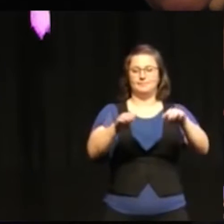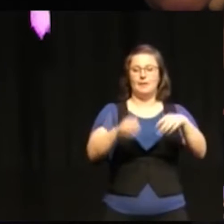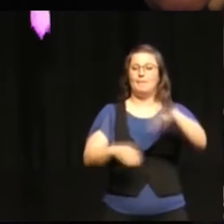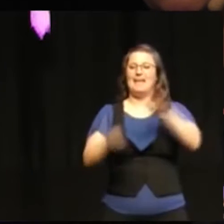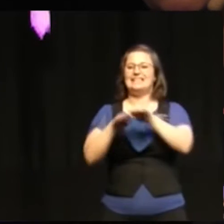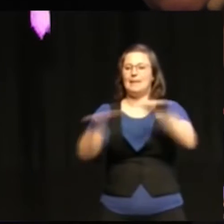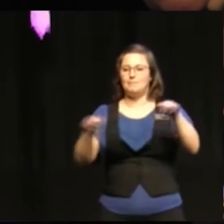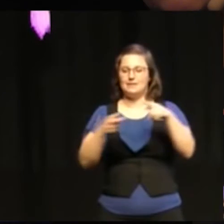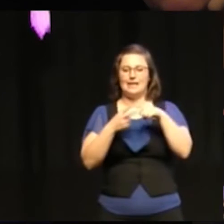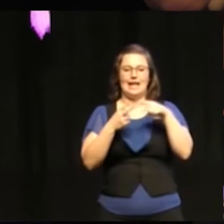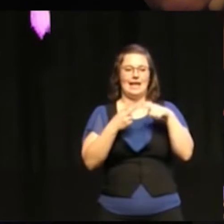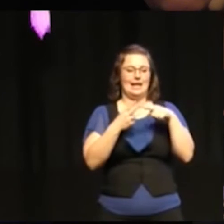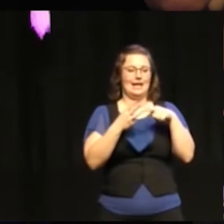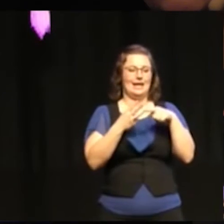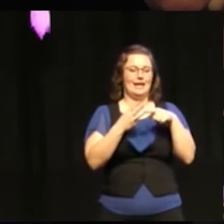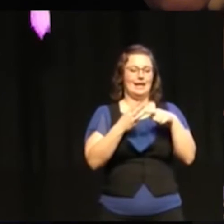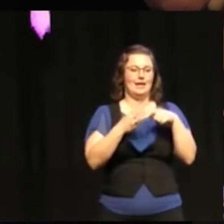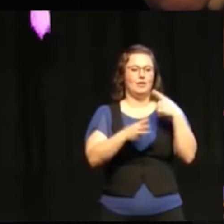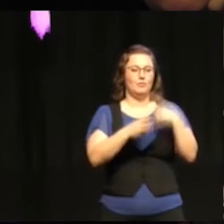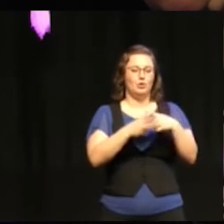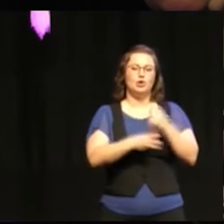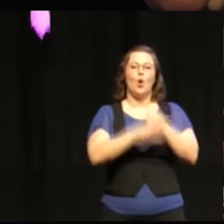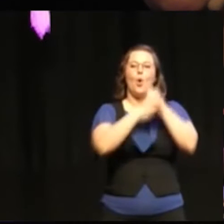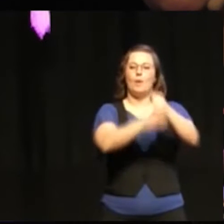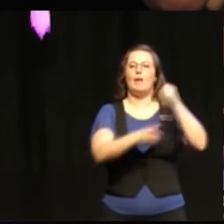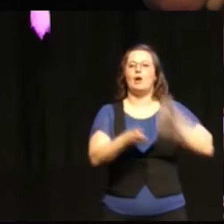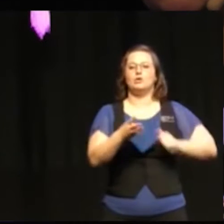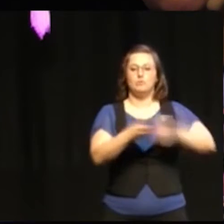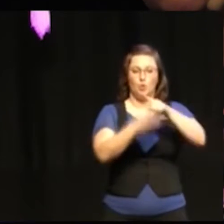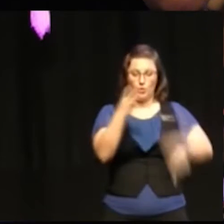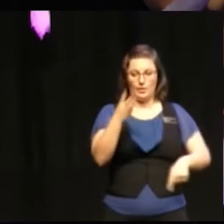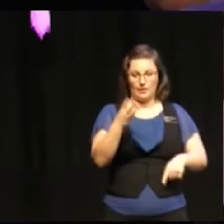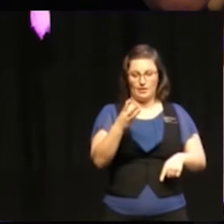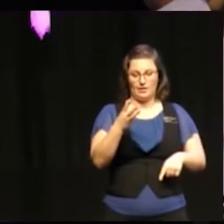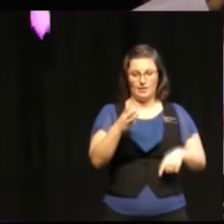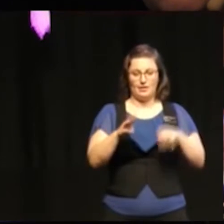och frågan kring hållbar konsumtion. Återigen.